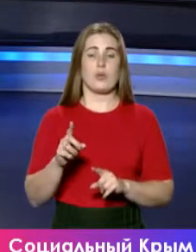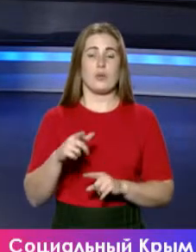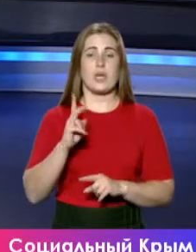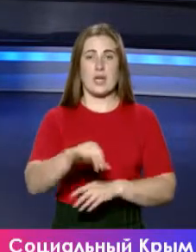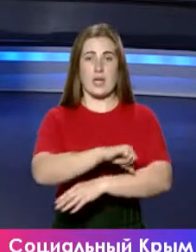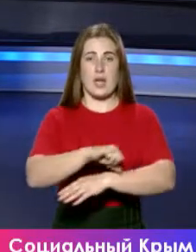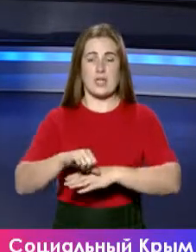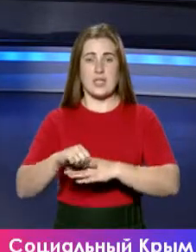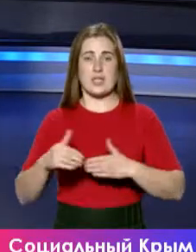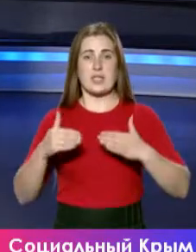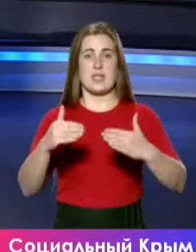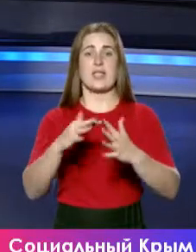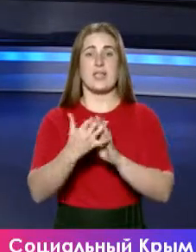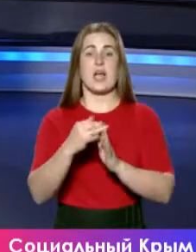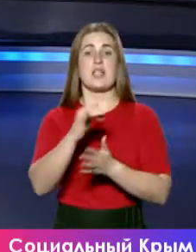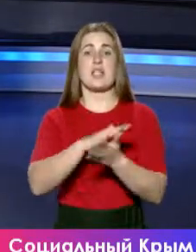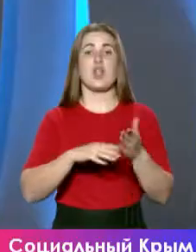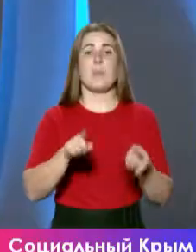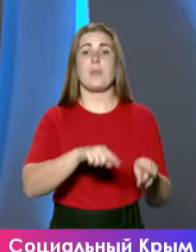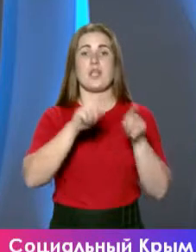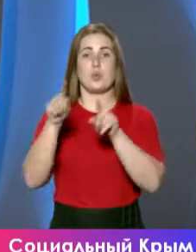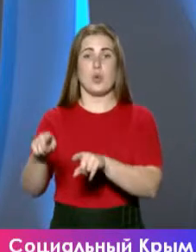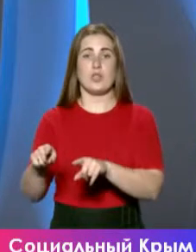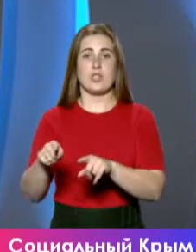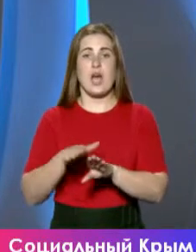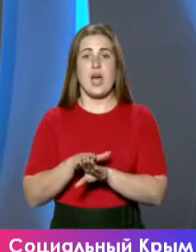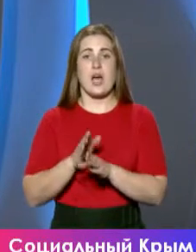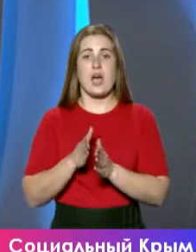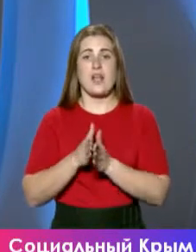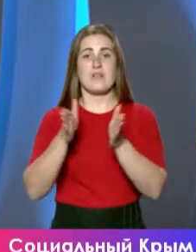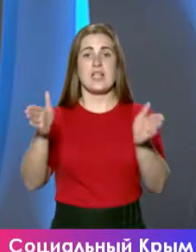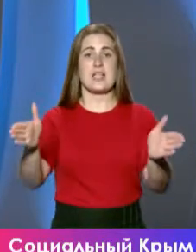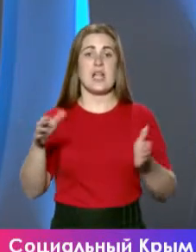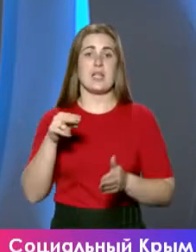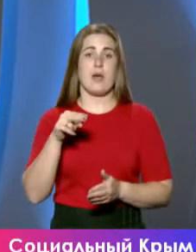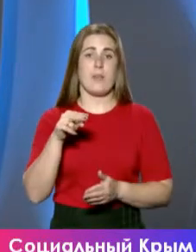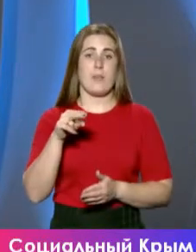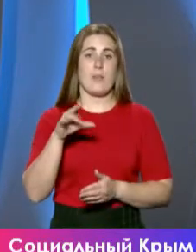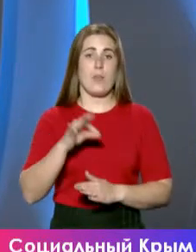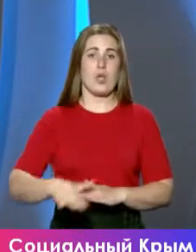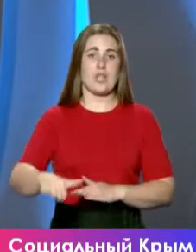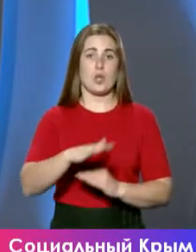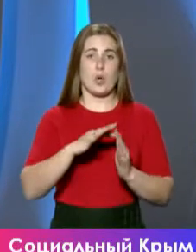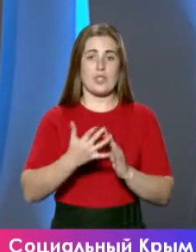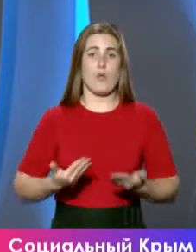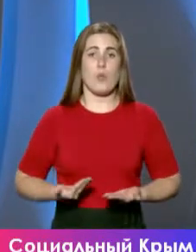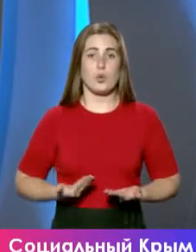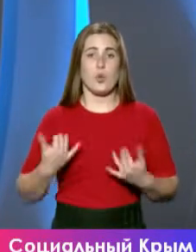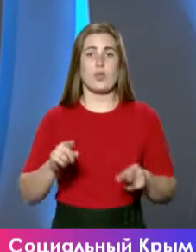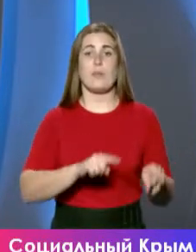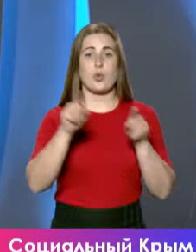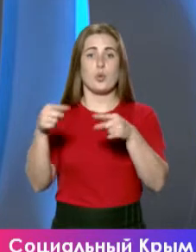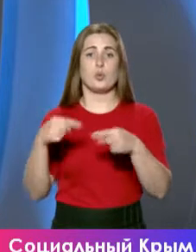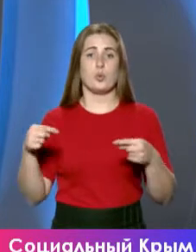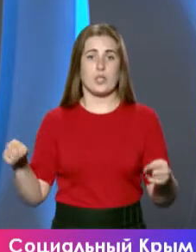границе села. И дальше переносится уже разветвление, разводка его по территории населенного пункта, уже переносится на